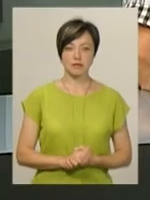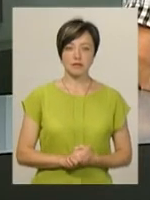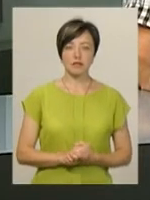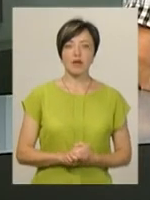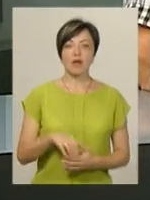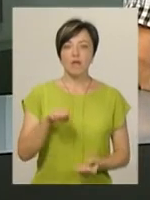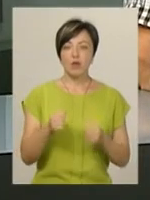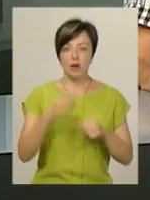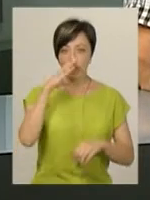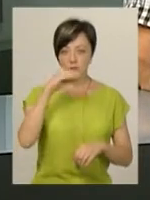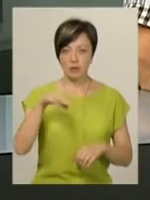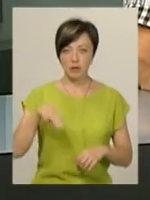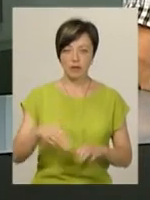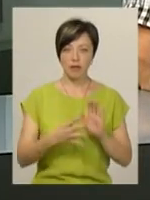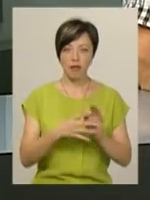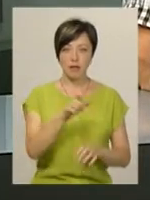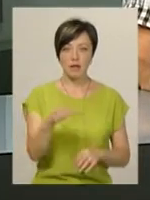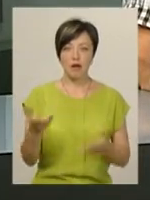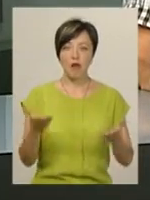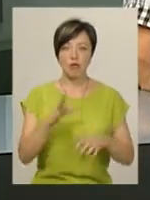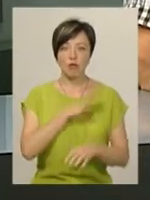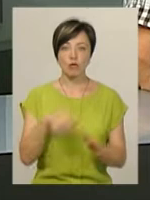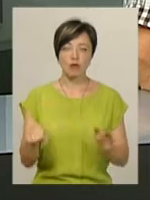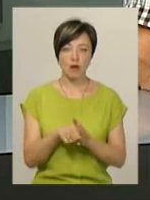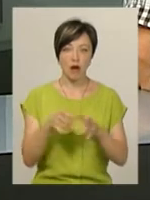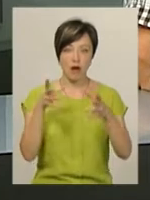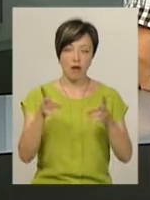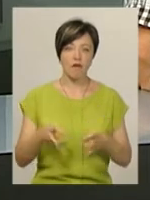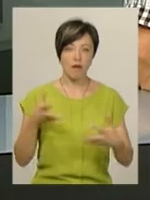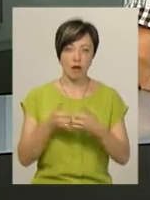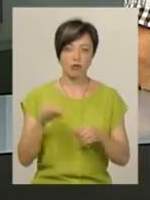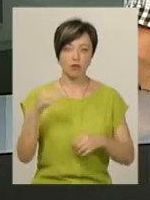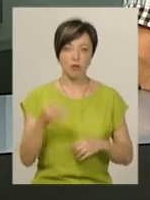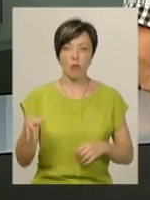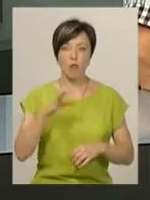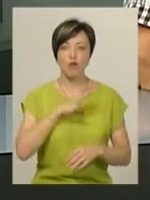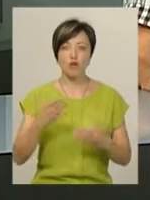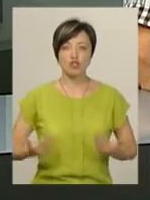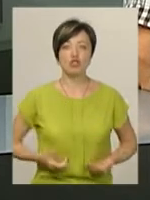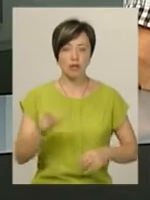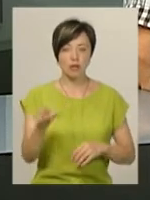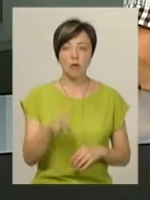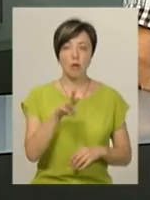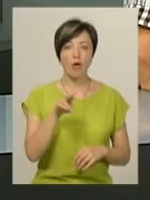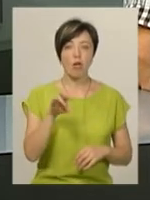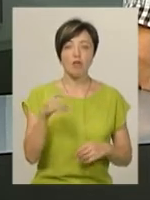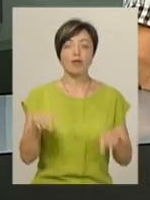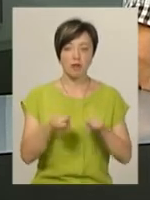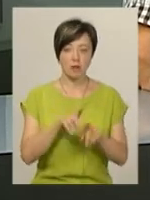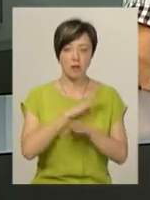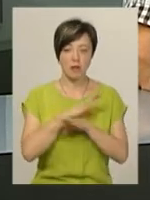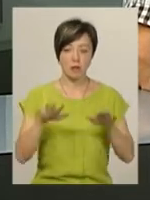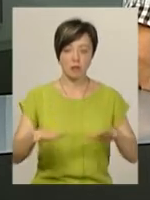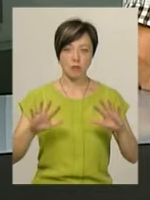Водієм маршрутного таксі, 9 пасажирів, якого загинули в аварії в Житомирській області, був житель Полонного. Він теж помер на місці події.